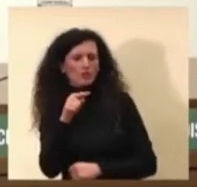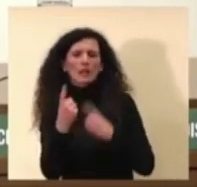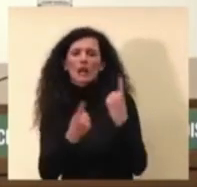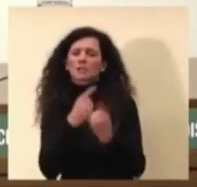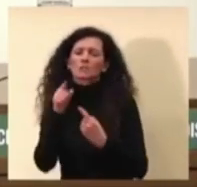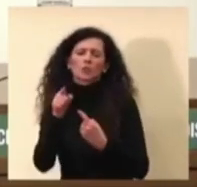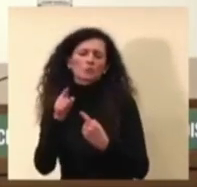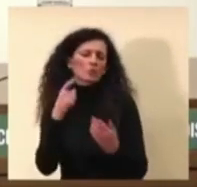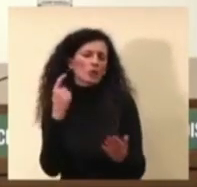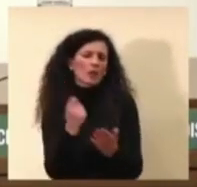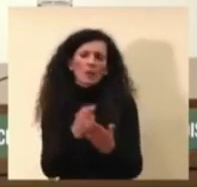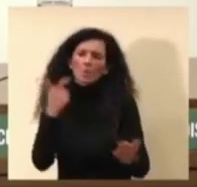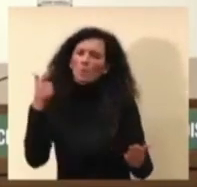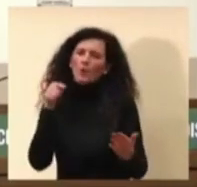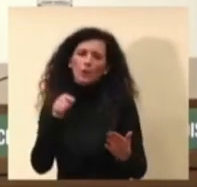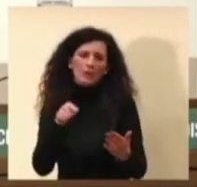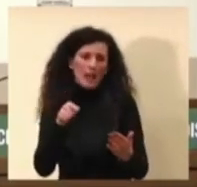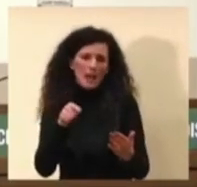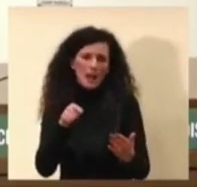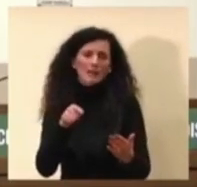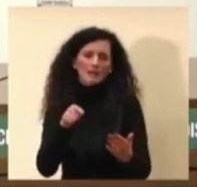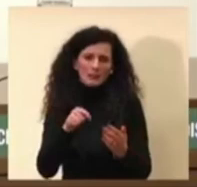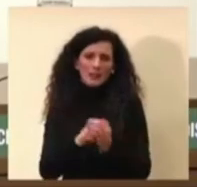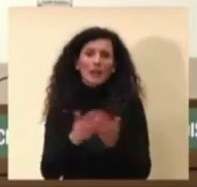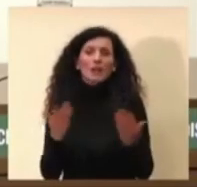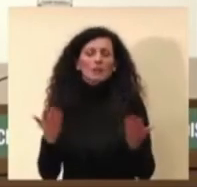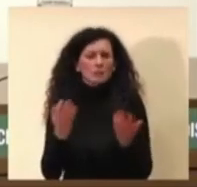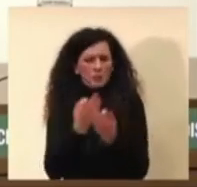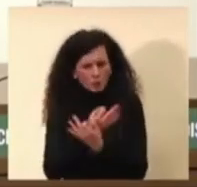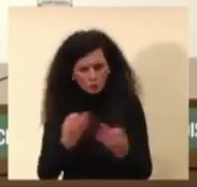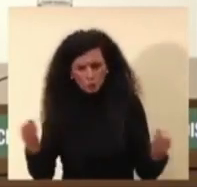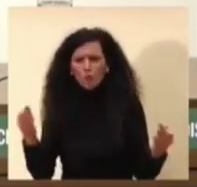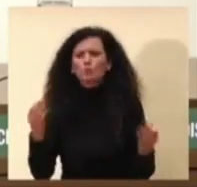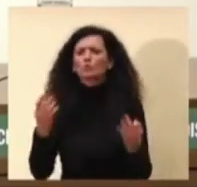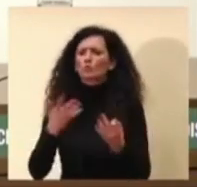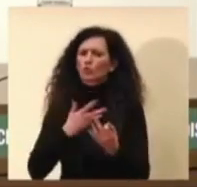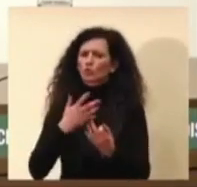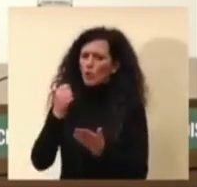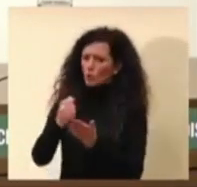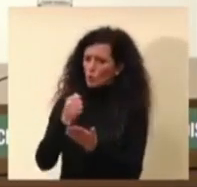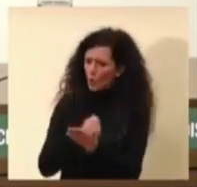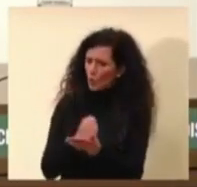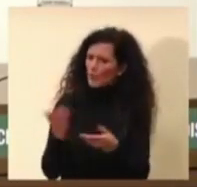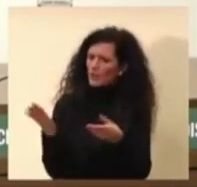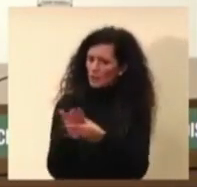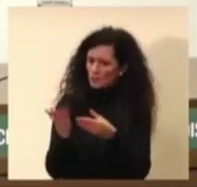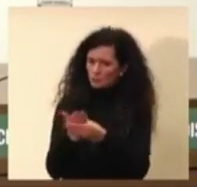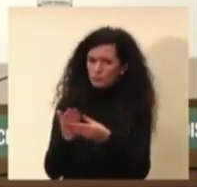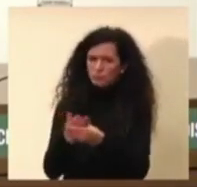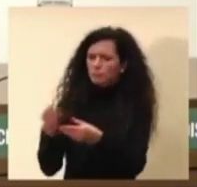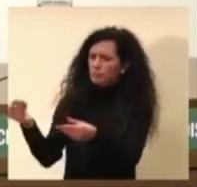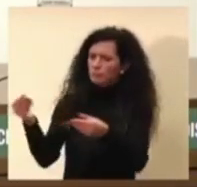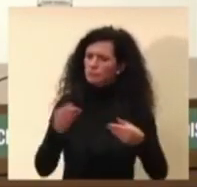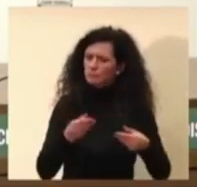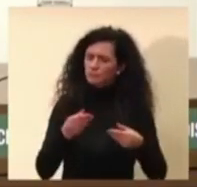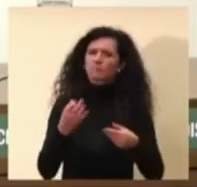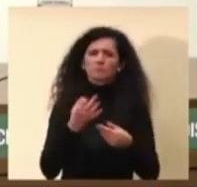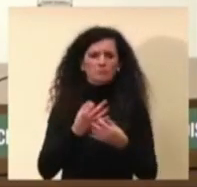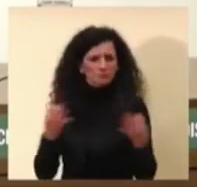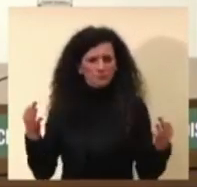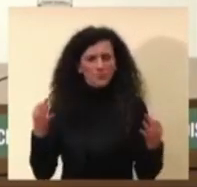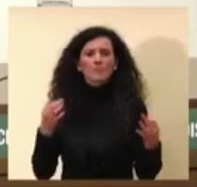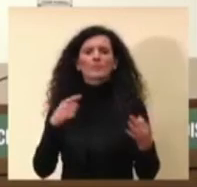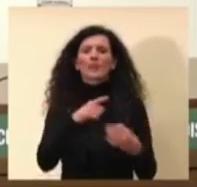benvenga il fornire tutta la documentazione possibile per permettere